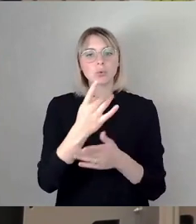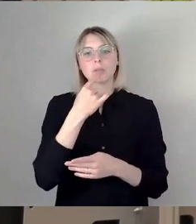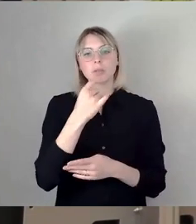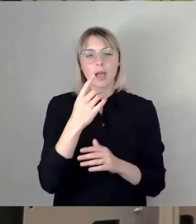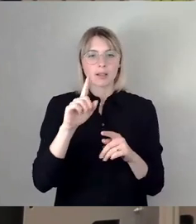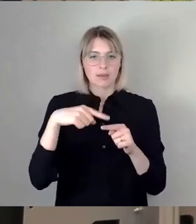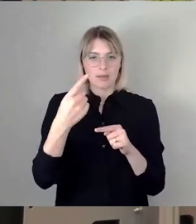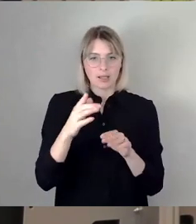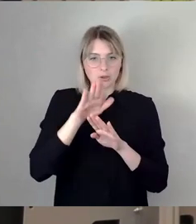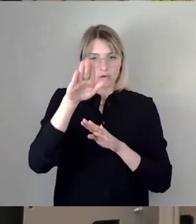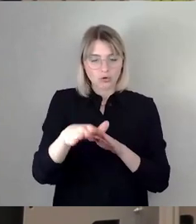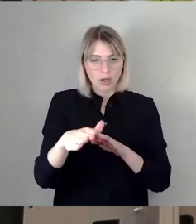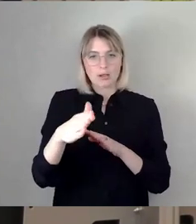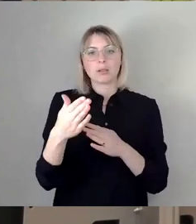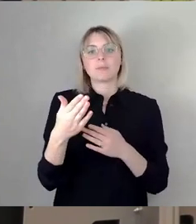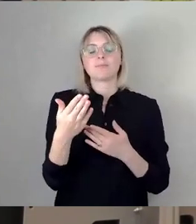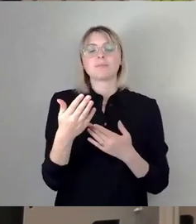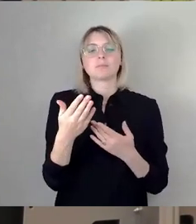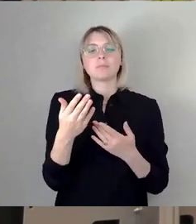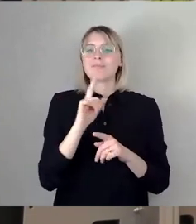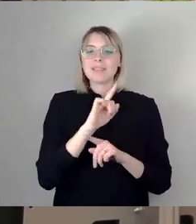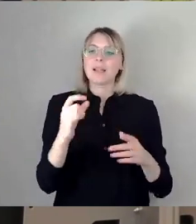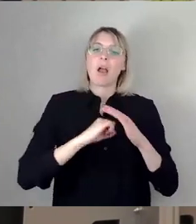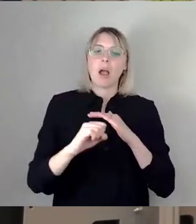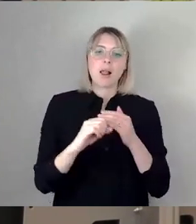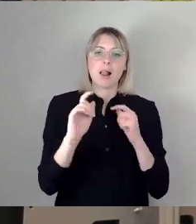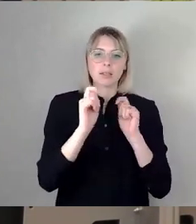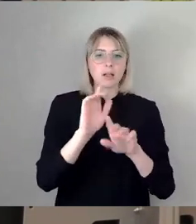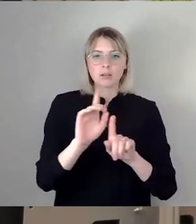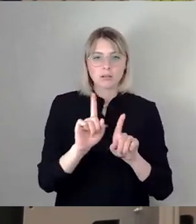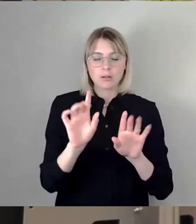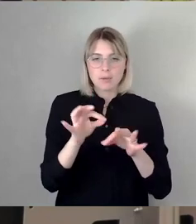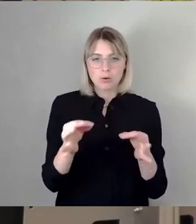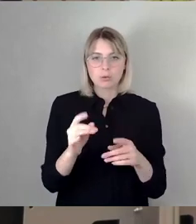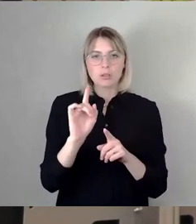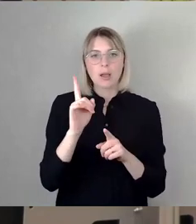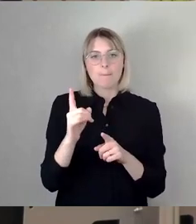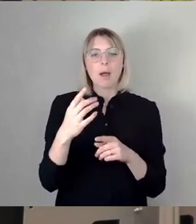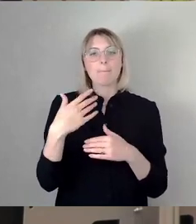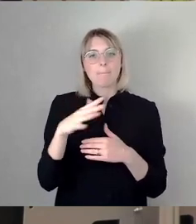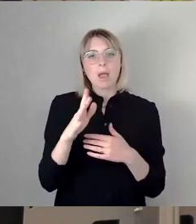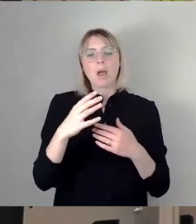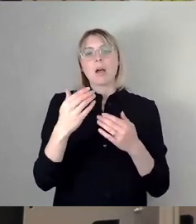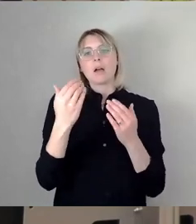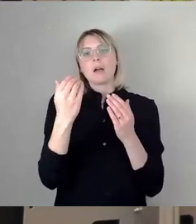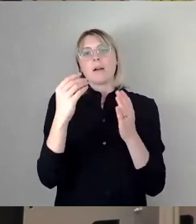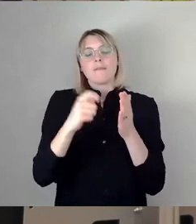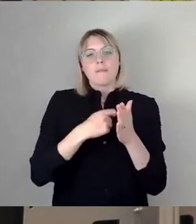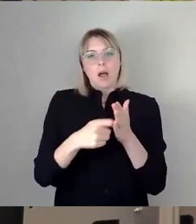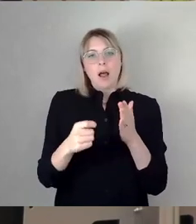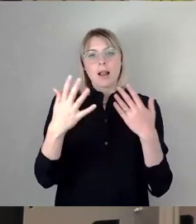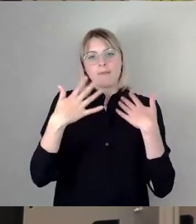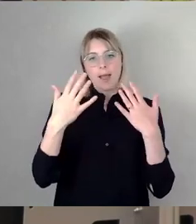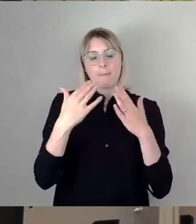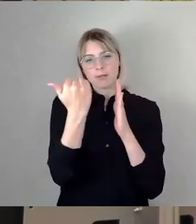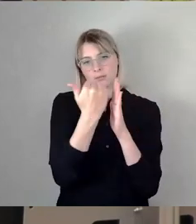mehr in einem Eilantrag, glaube ich, sinnvoll unterzubringen wäre, auch eine größere Änderung der Wahlwerbesatzung vornehmen würden, was zum Beispiel